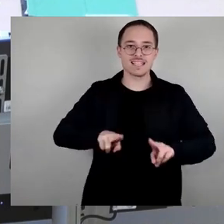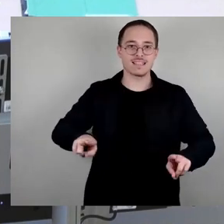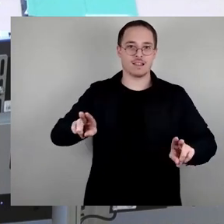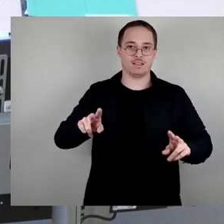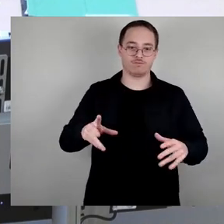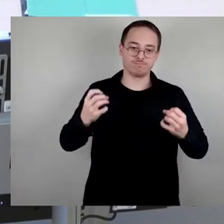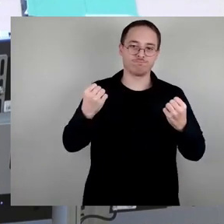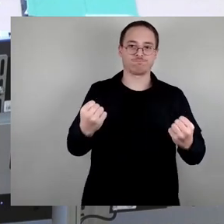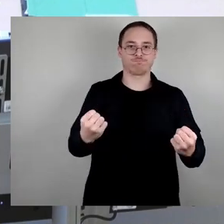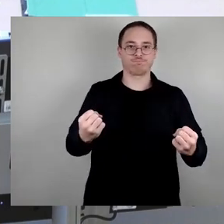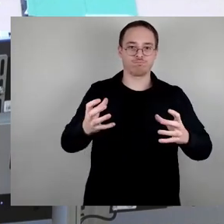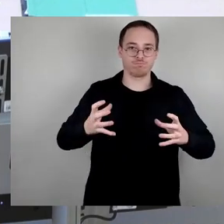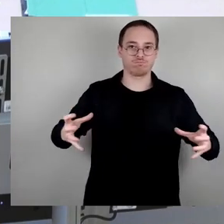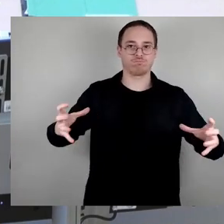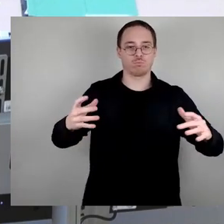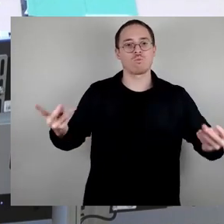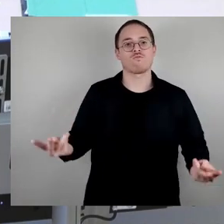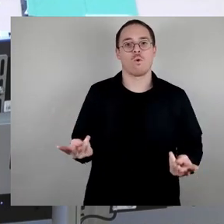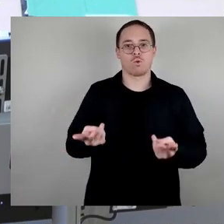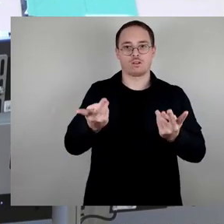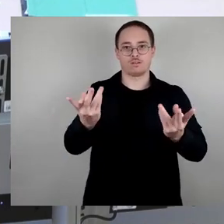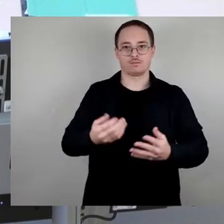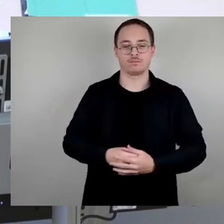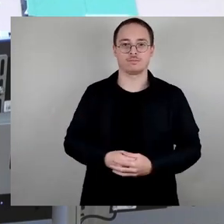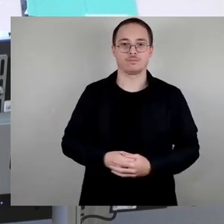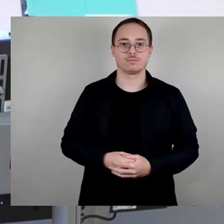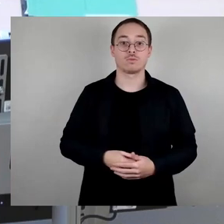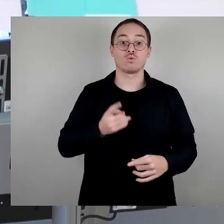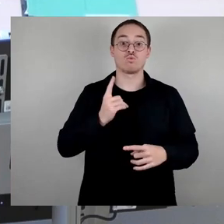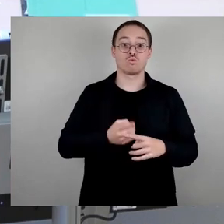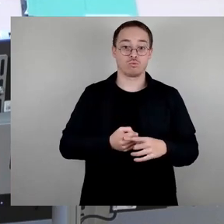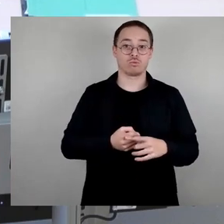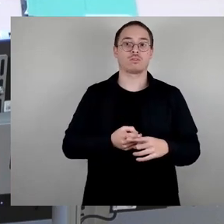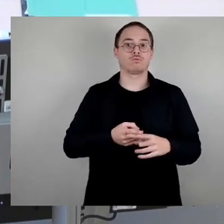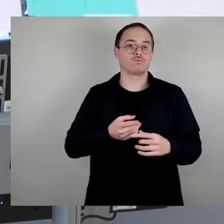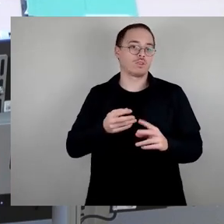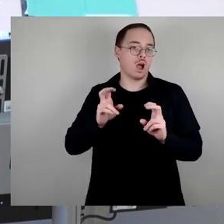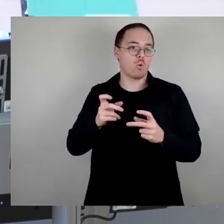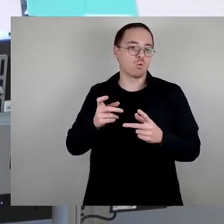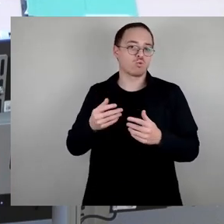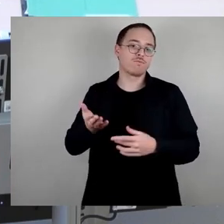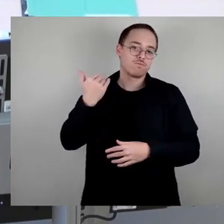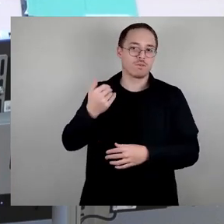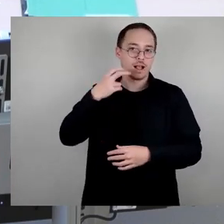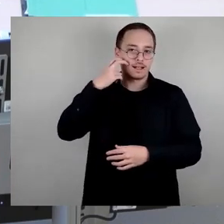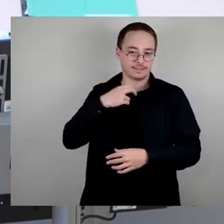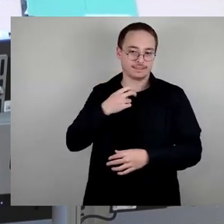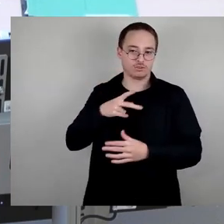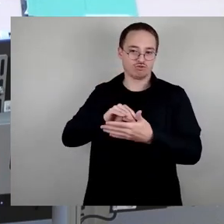zudem noch die ursprüngliche Inschrift angebracht, was ich vorher zitiert habe.